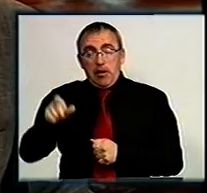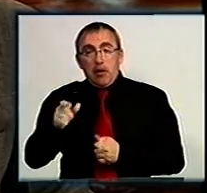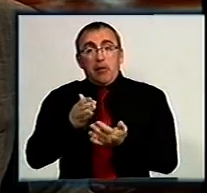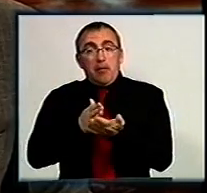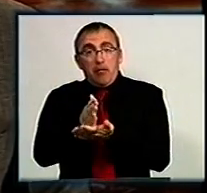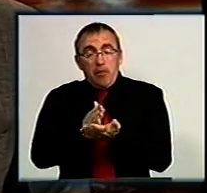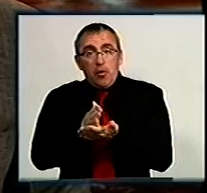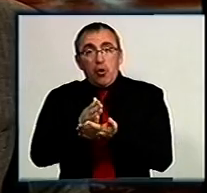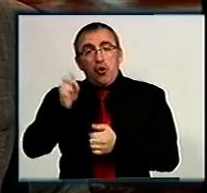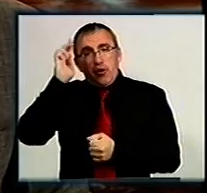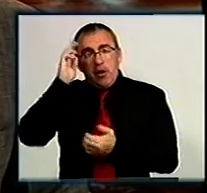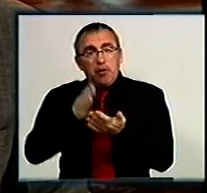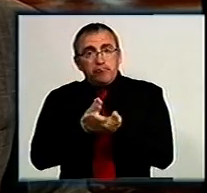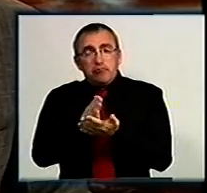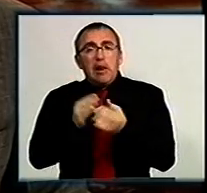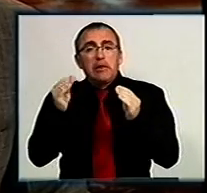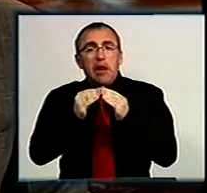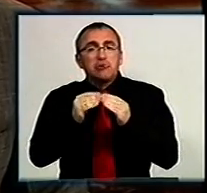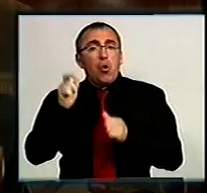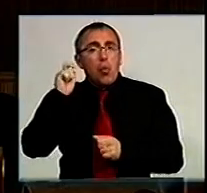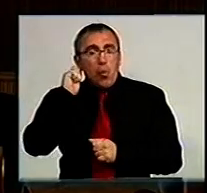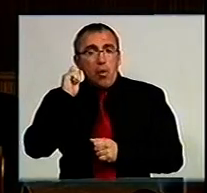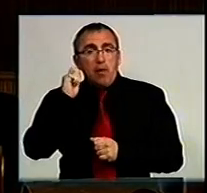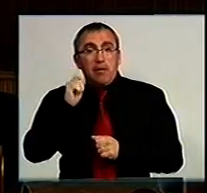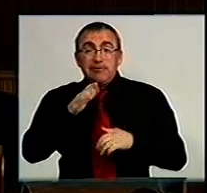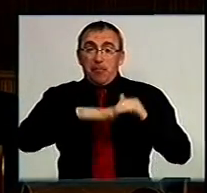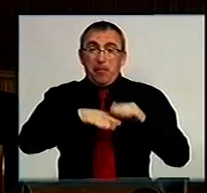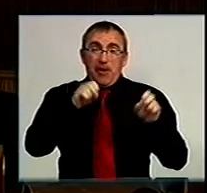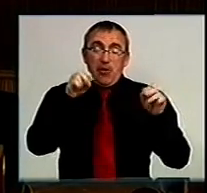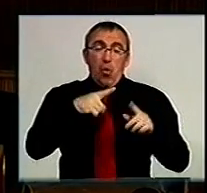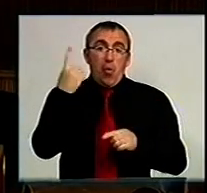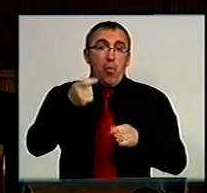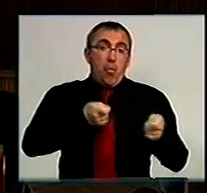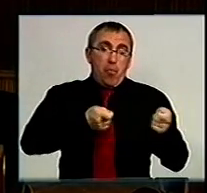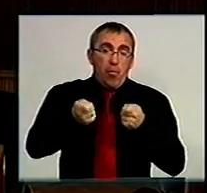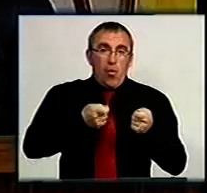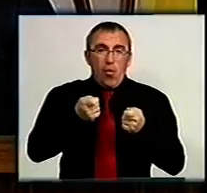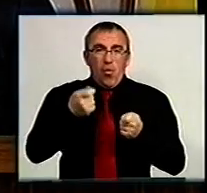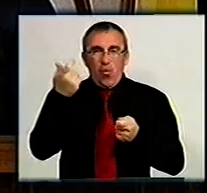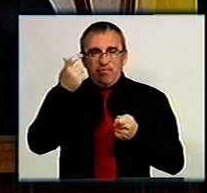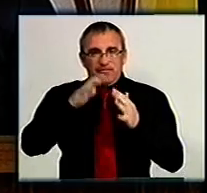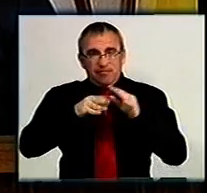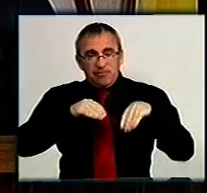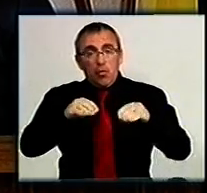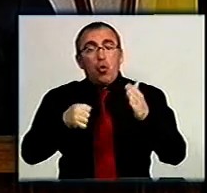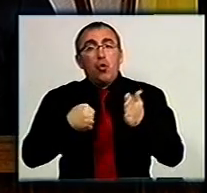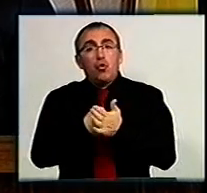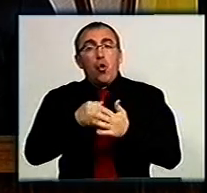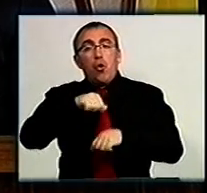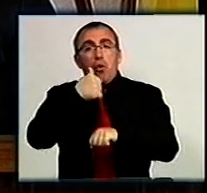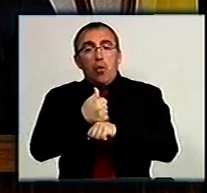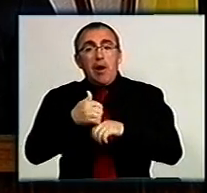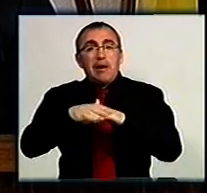стаж державної служби майже 10 років. Пройшов шлях від спеціаліста обласного управління агропромислового розвитку до начальника відділу